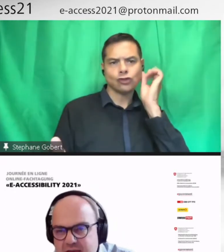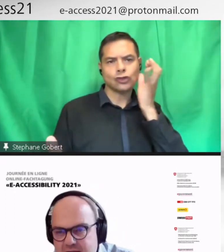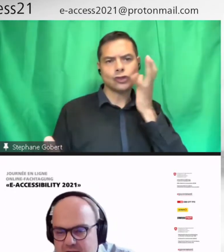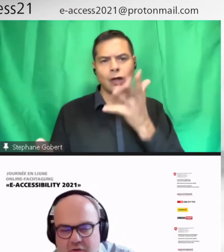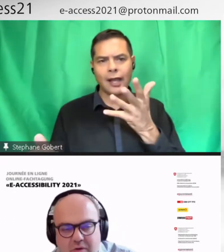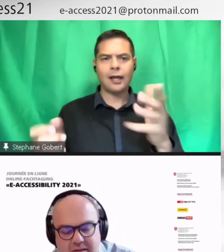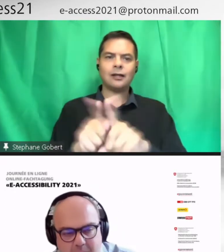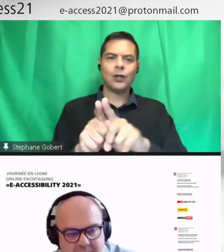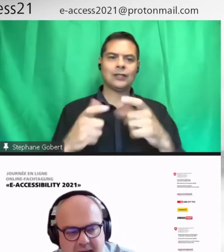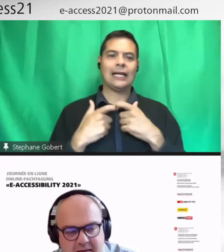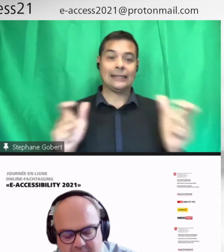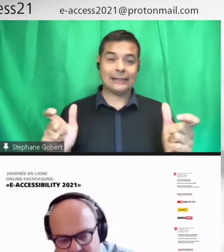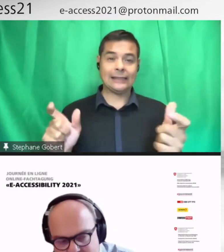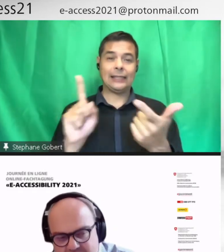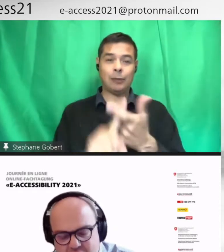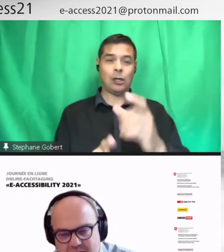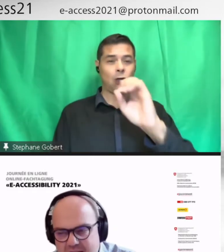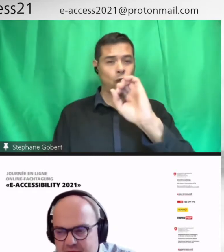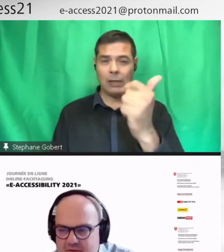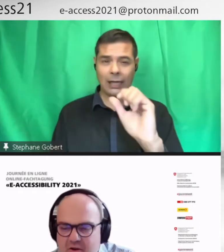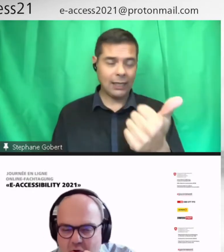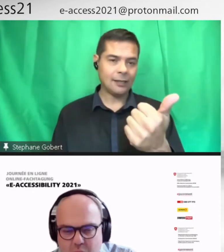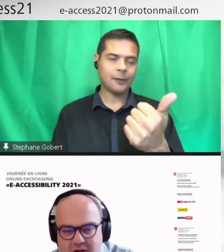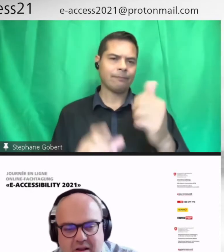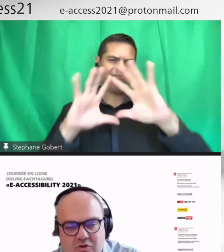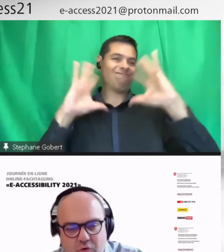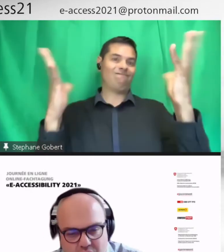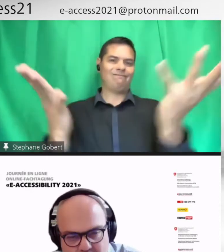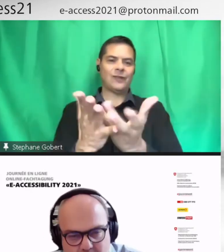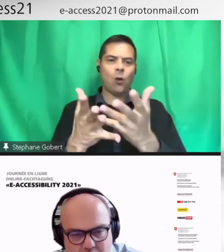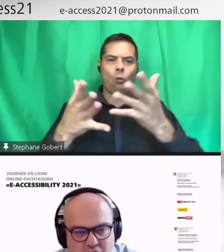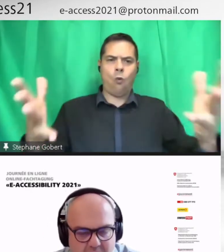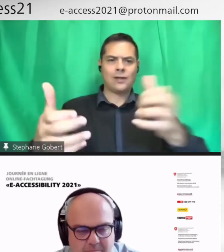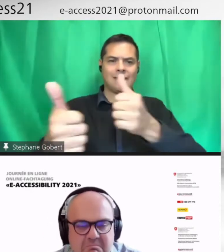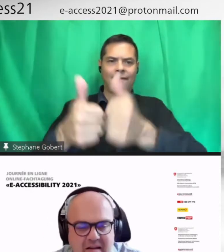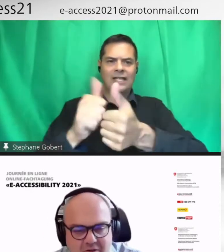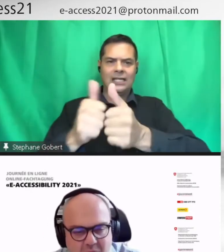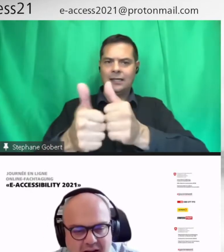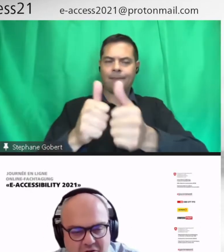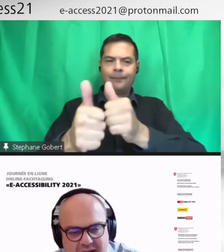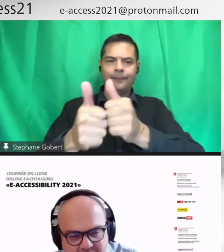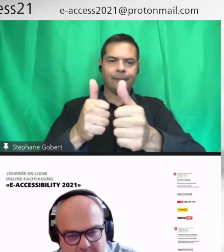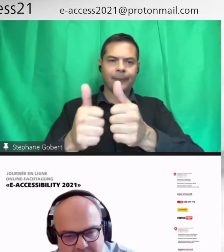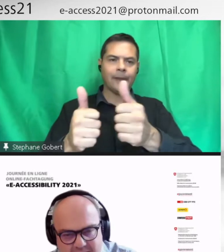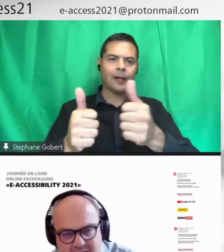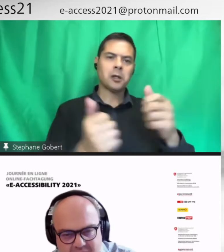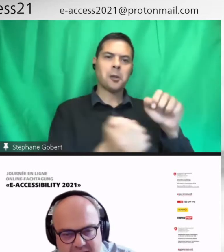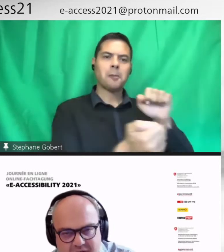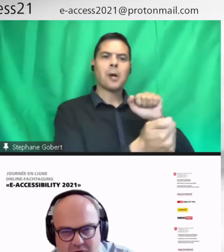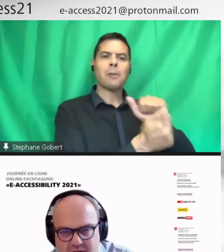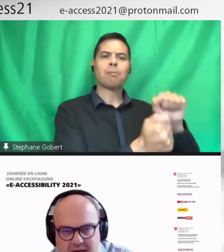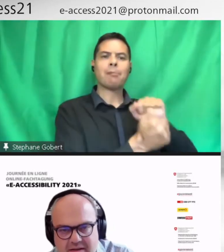si on quitte le papier avec la version PDF, pour aller dans quelque chose plus loin. Les normes, on les connaît, je ne vais pas y revenir.